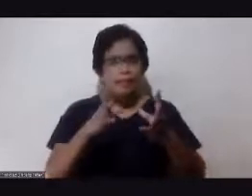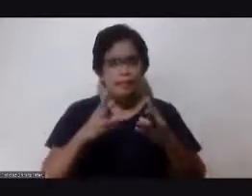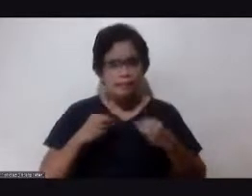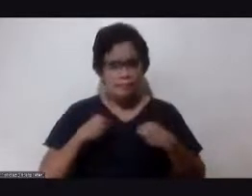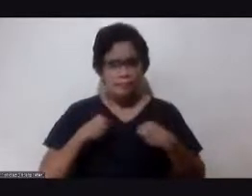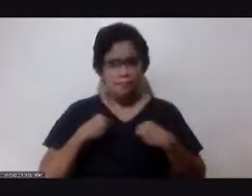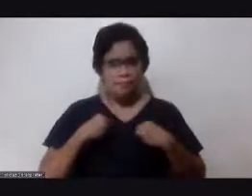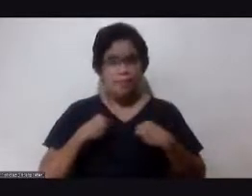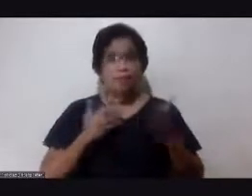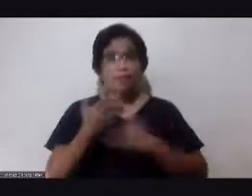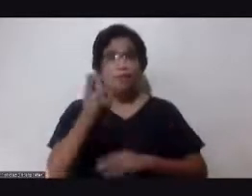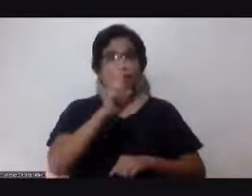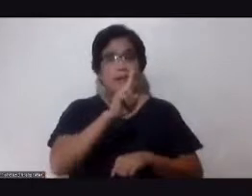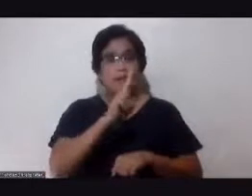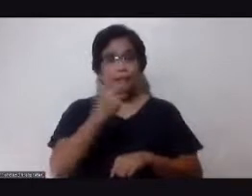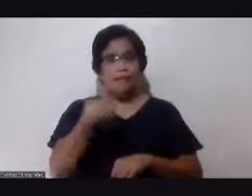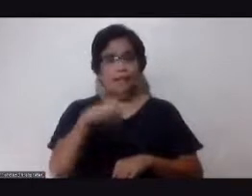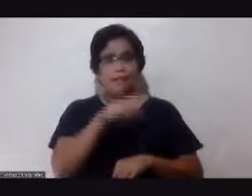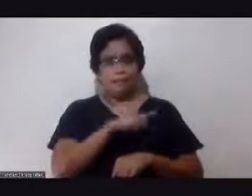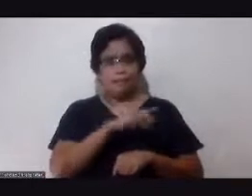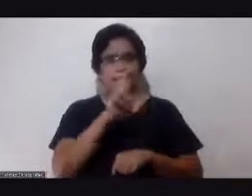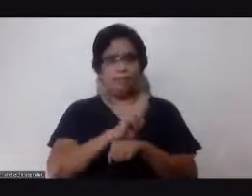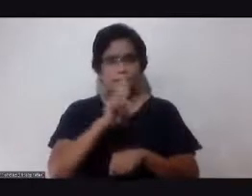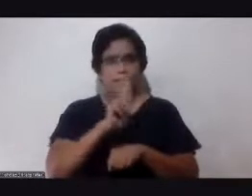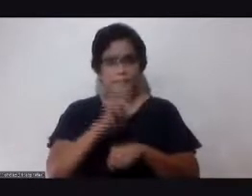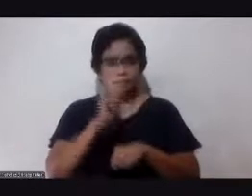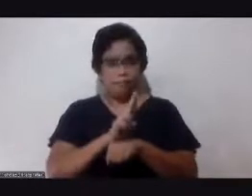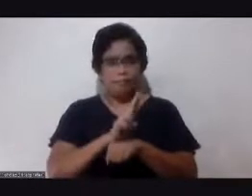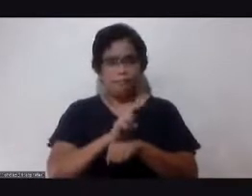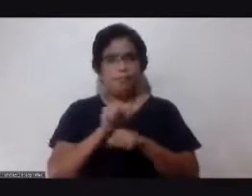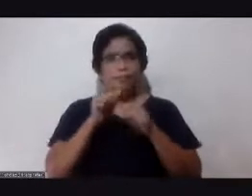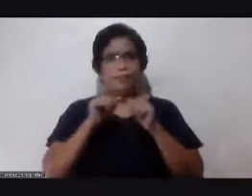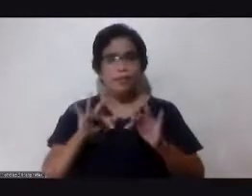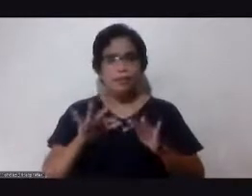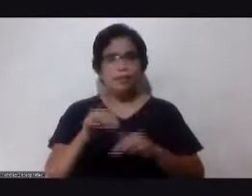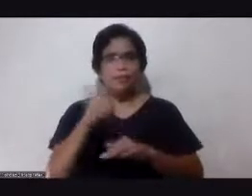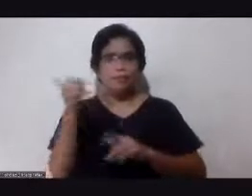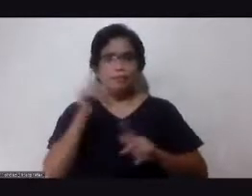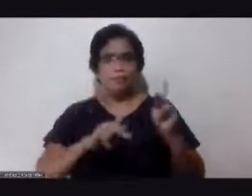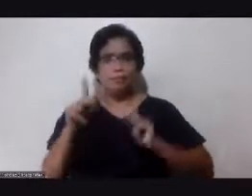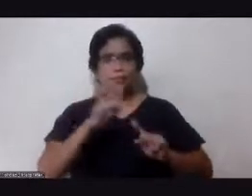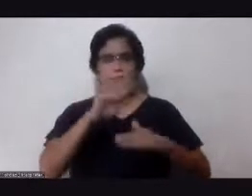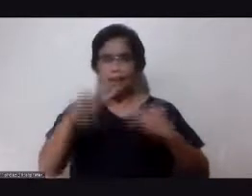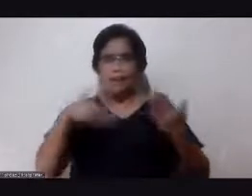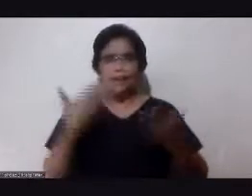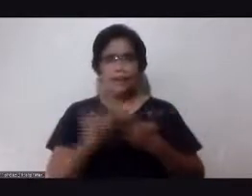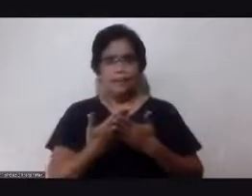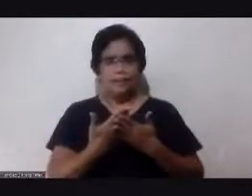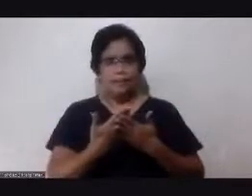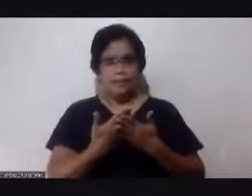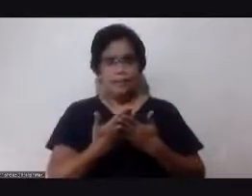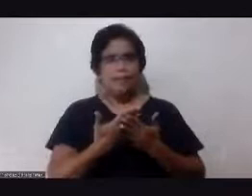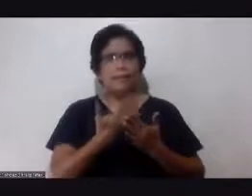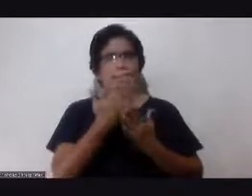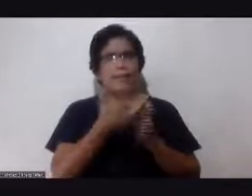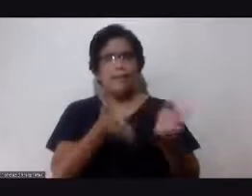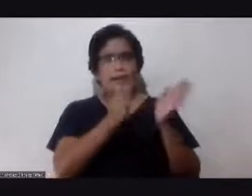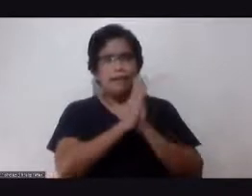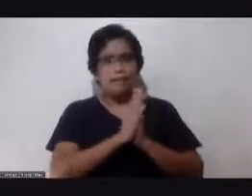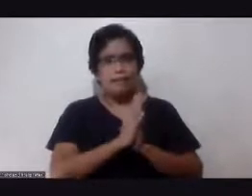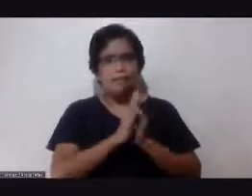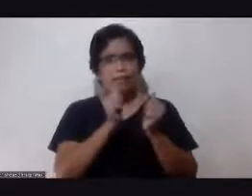na daluyan na iyong pagpapala sa aming kapwa. Ang lahat ng ito'y binudulog namin sa iyo na may pagtitiwala at